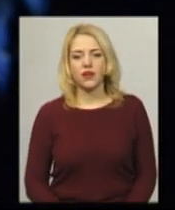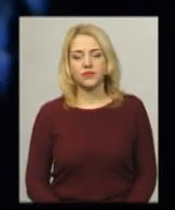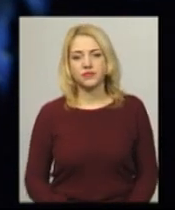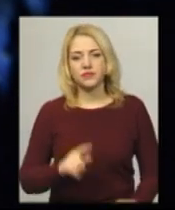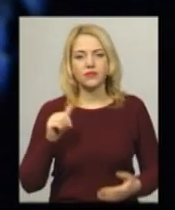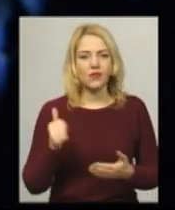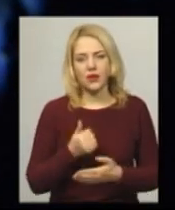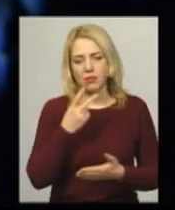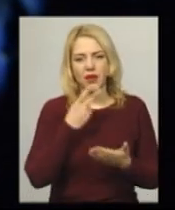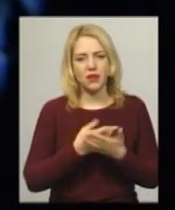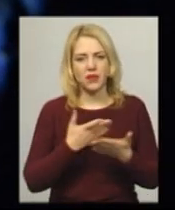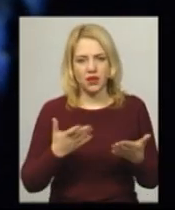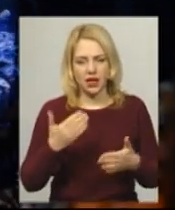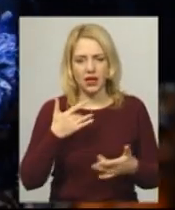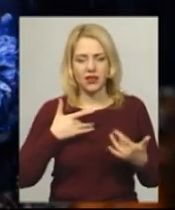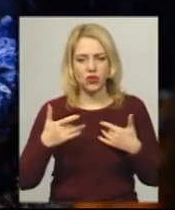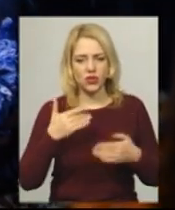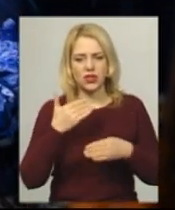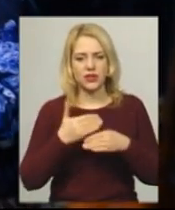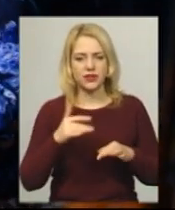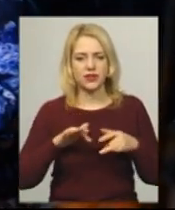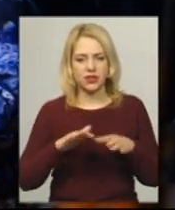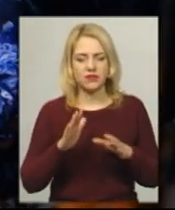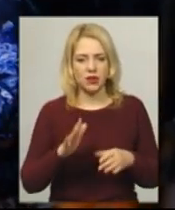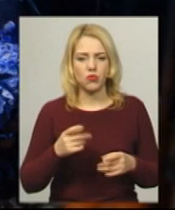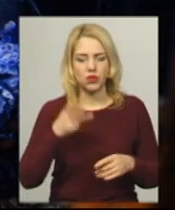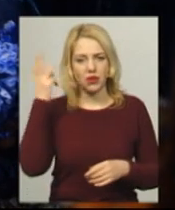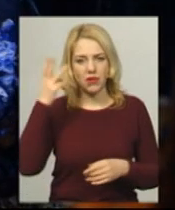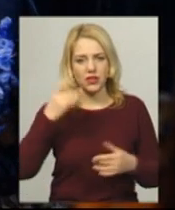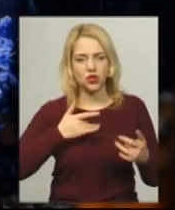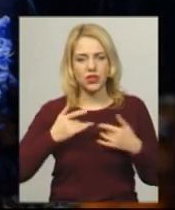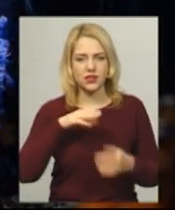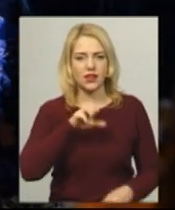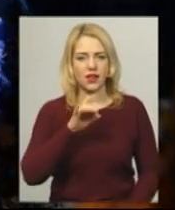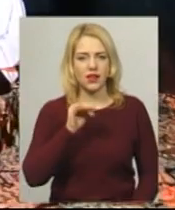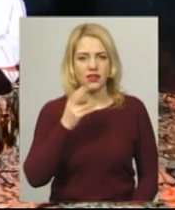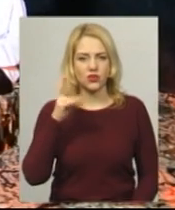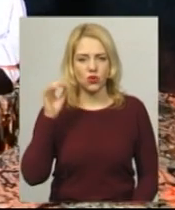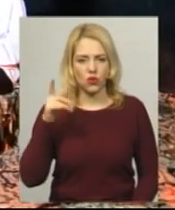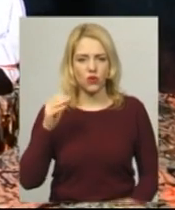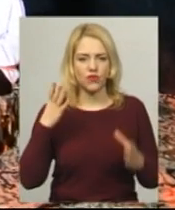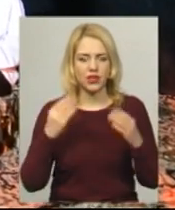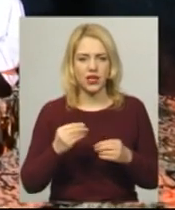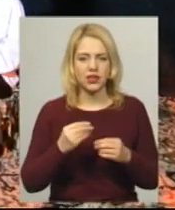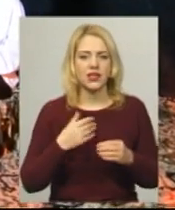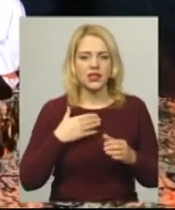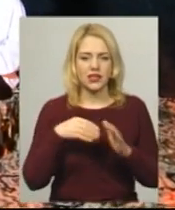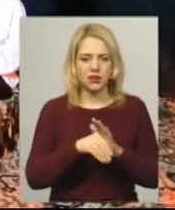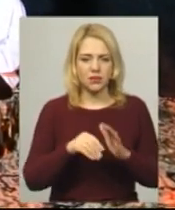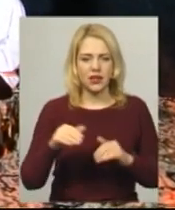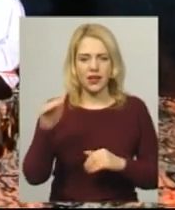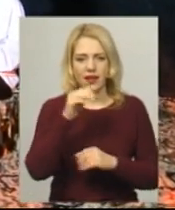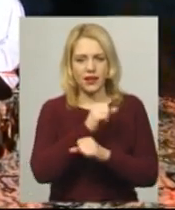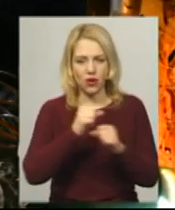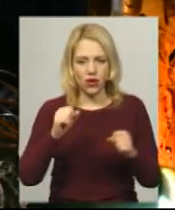театралізованого драматичного дійства відбудеться в Хмельницькому академічному театрі імені Михайла Старицького у День Героїв Небесної Сотні 20 лютого о